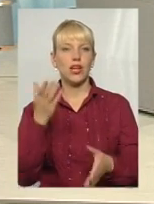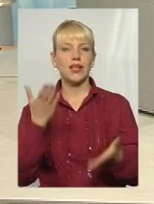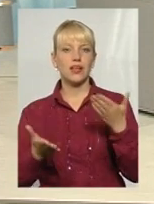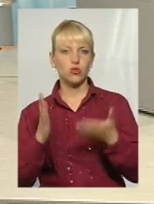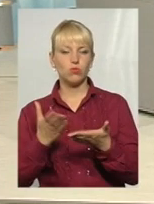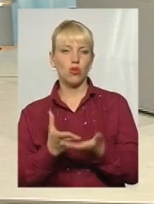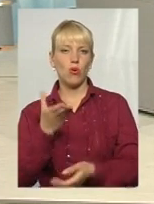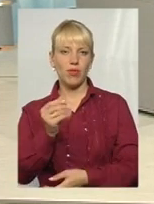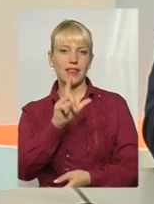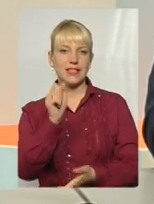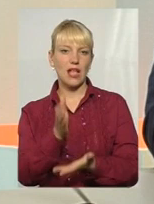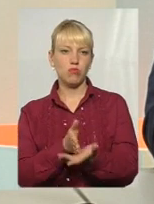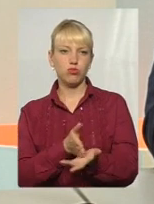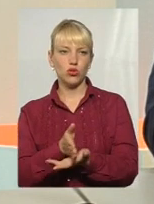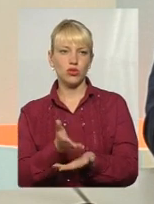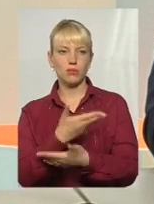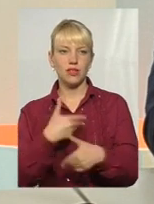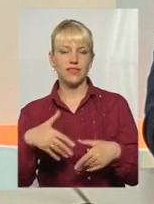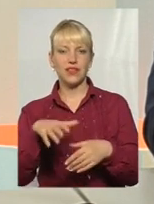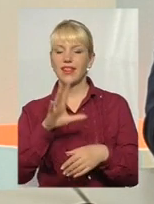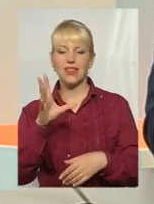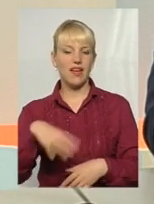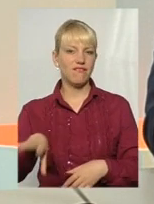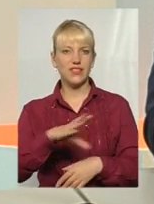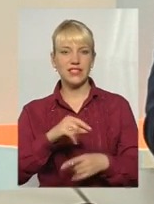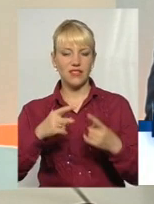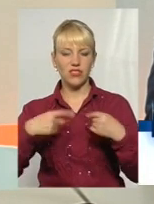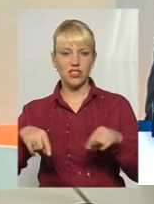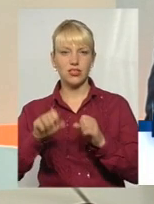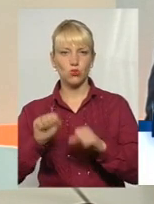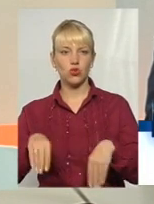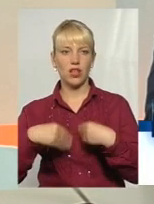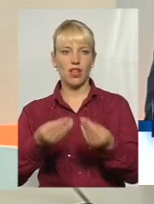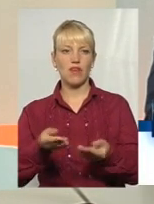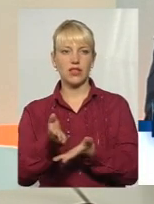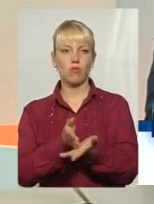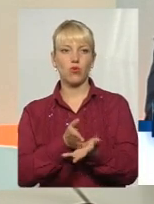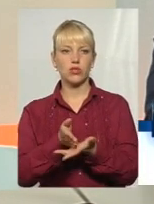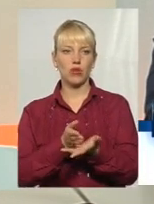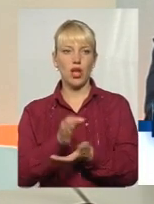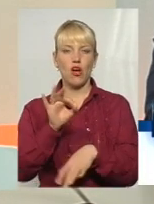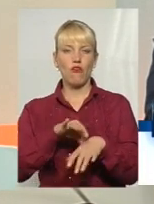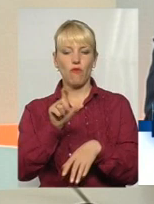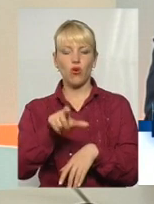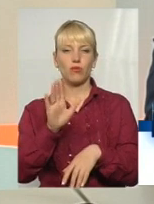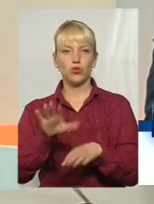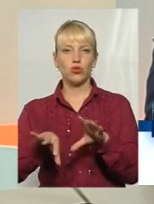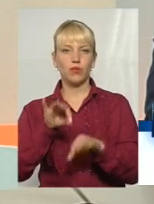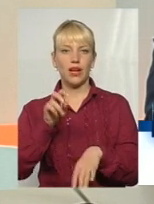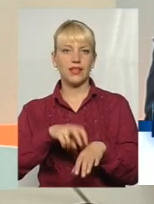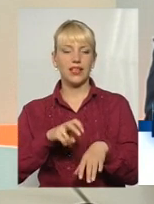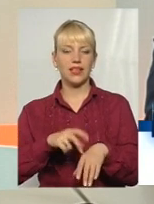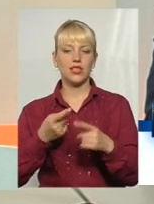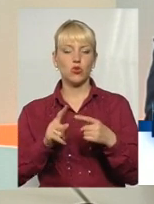оплата за послугу, не всі лікарні, не всі відділення можуть надавати послугу. Хворий буде вибирати того лікаря і то